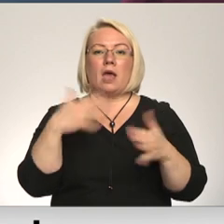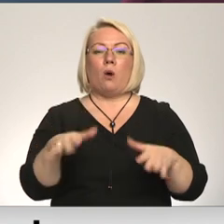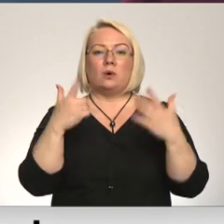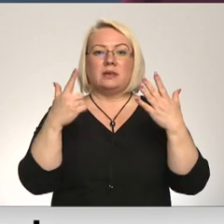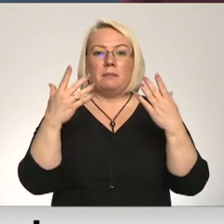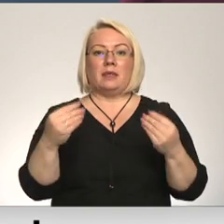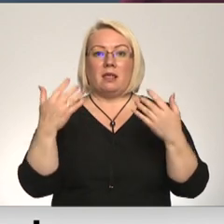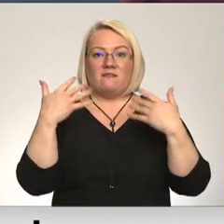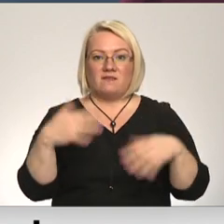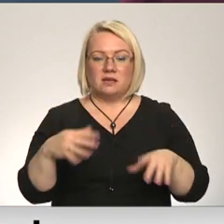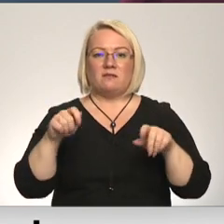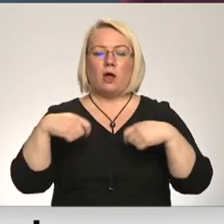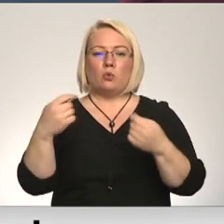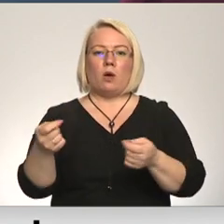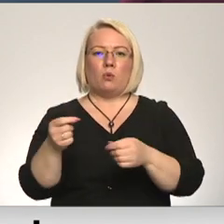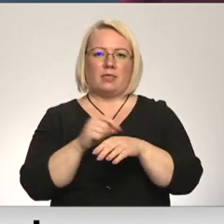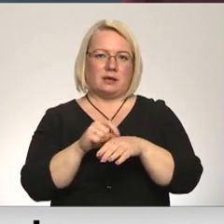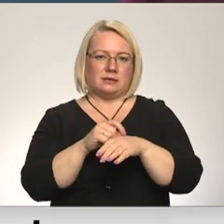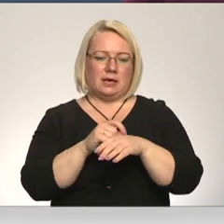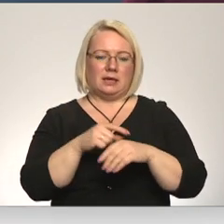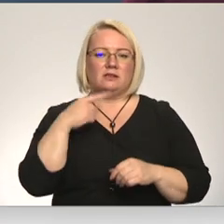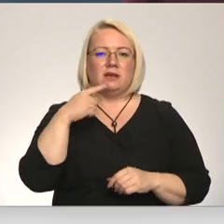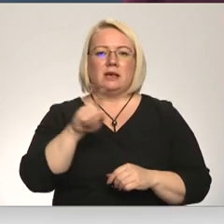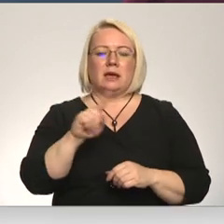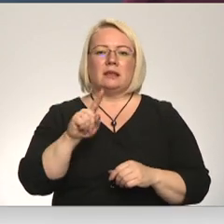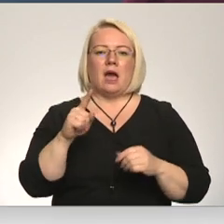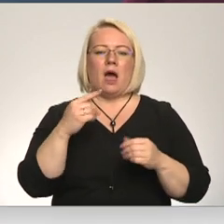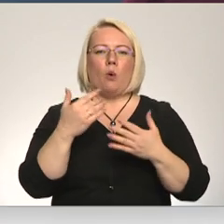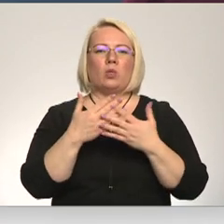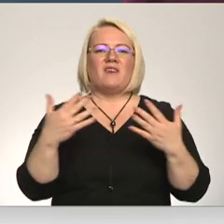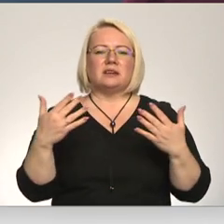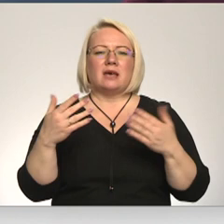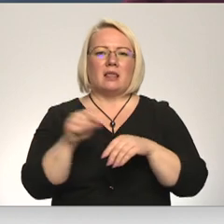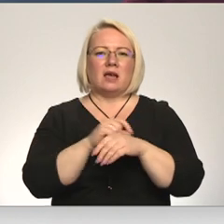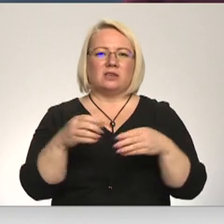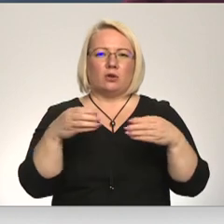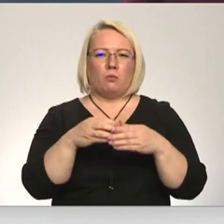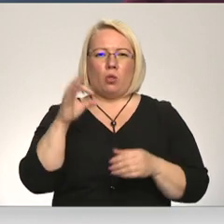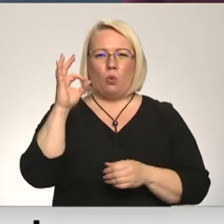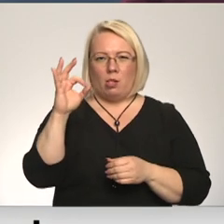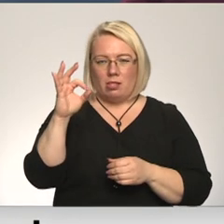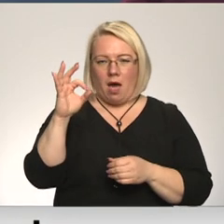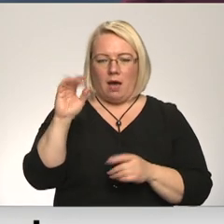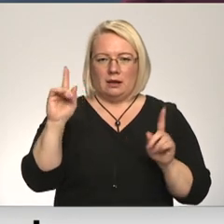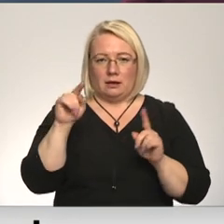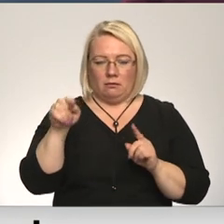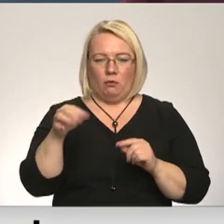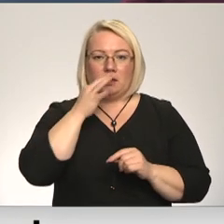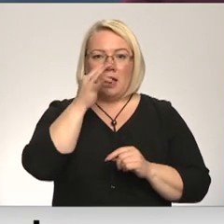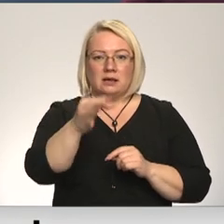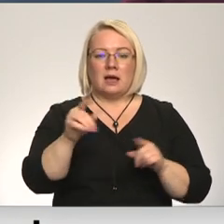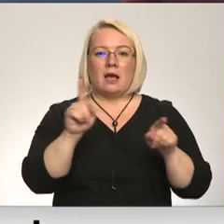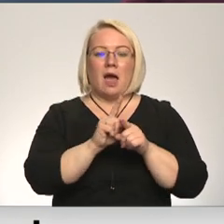pieprasītā, ka ir notā reizes negatīvājums, tā saucamā universāla asīnas grupā, bet šobrīd jāsaka, tā arī